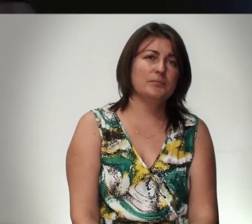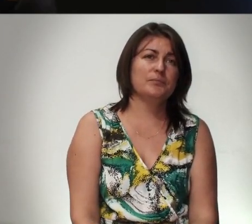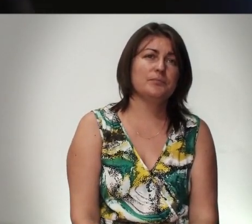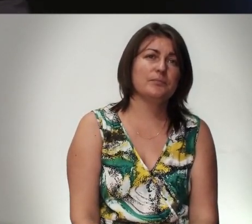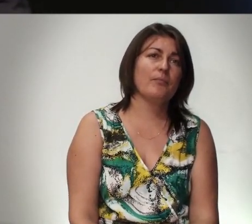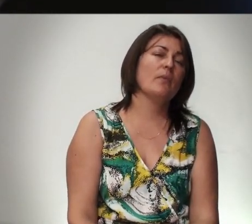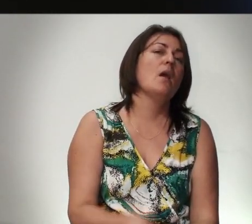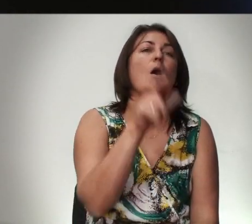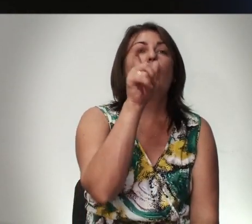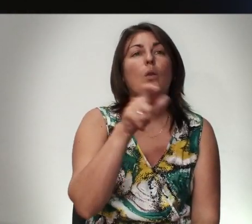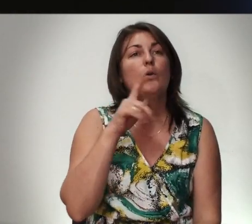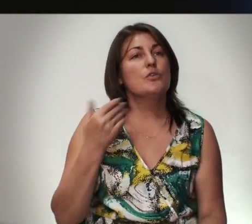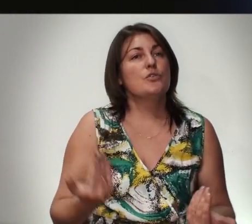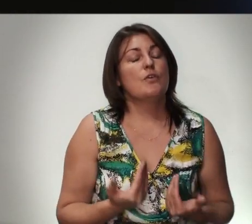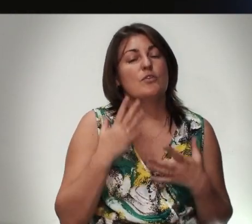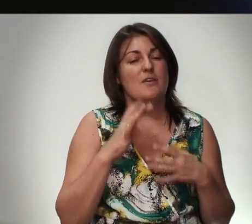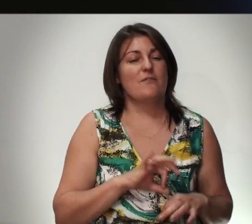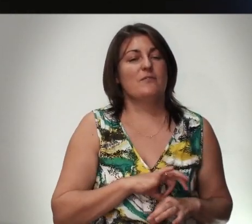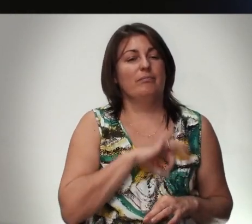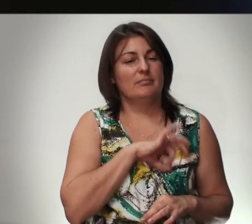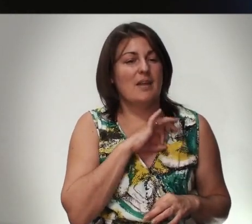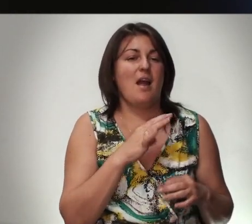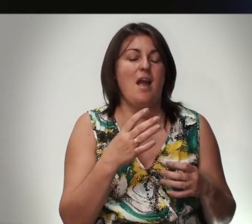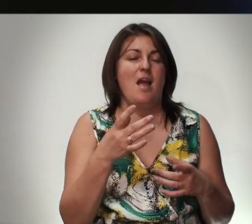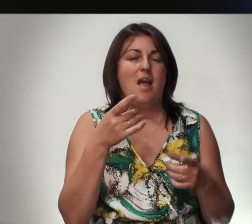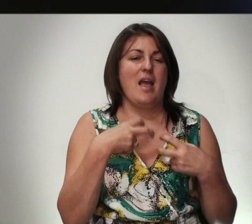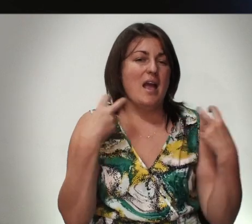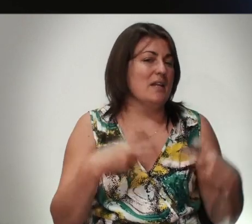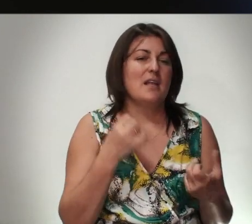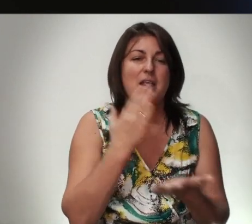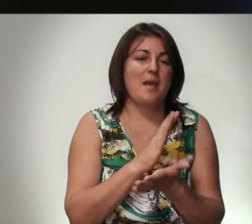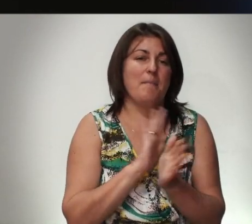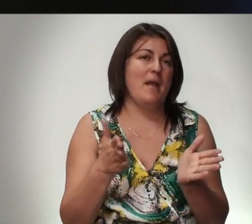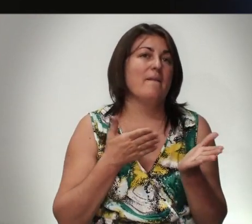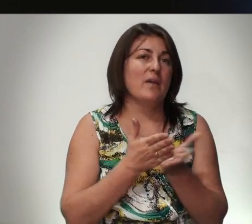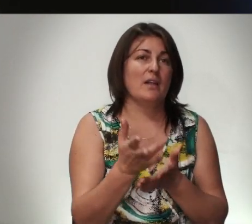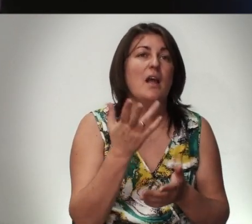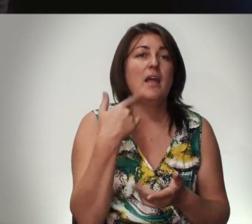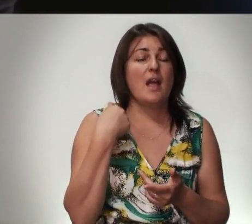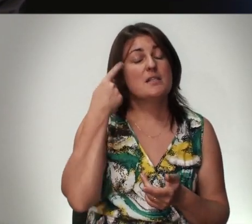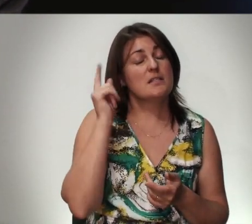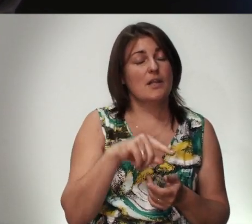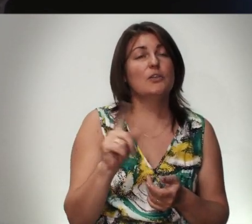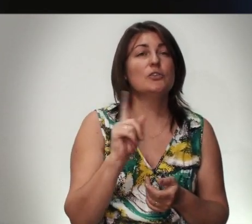Людей Живущим В страхе Риска Не Видя Выход Я знаю Что